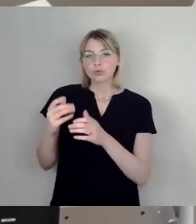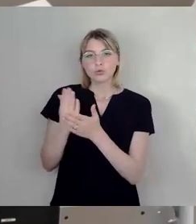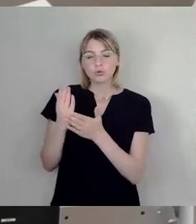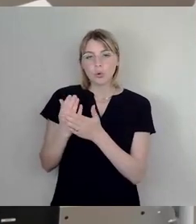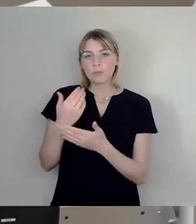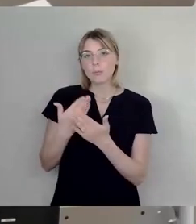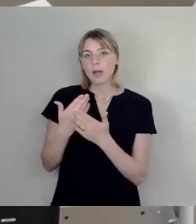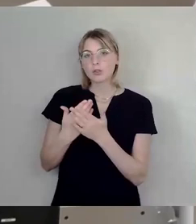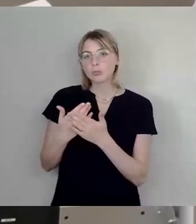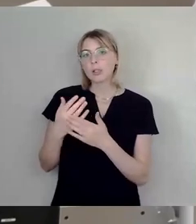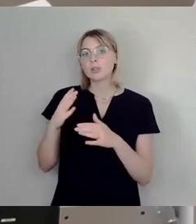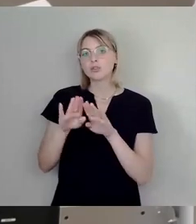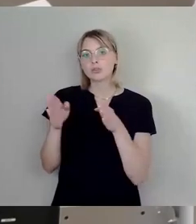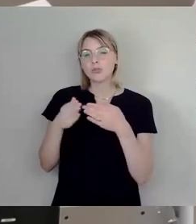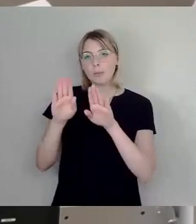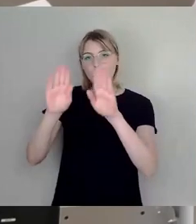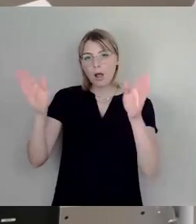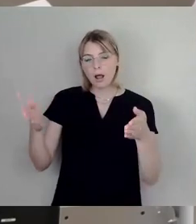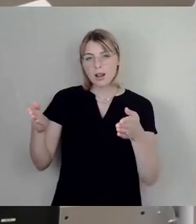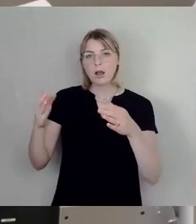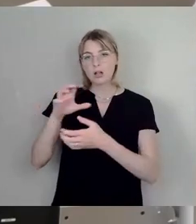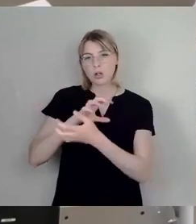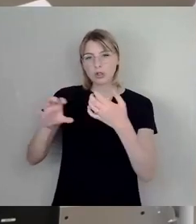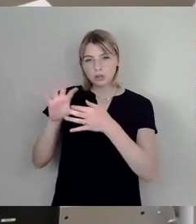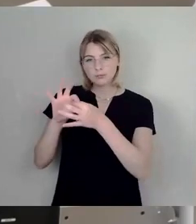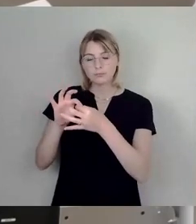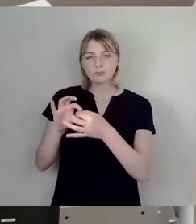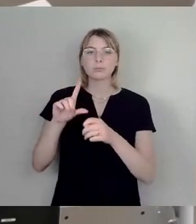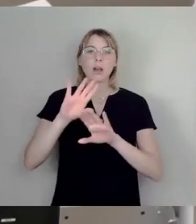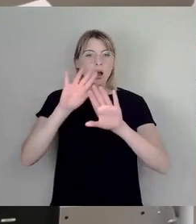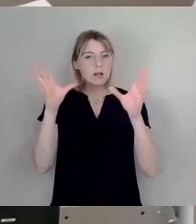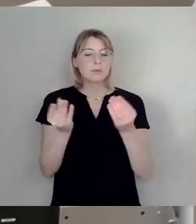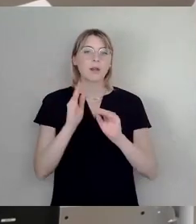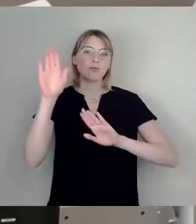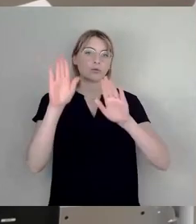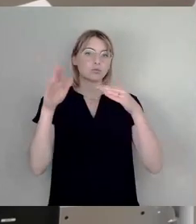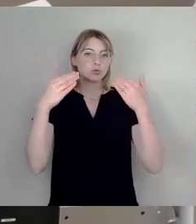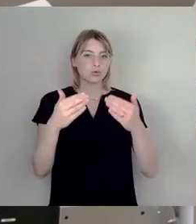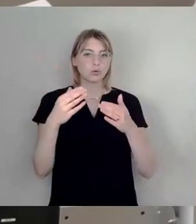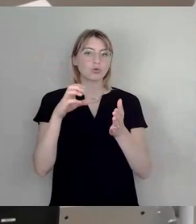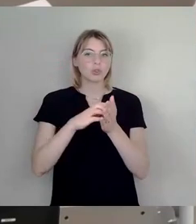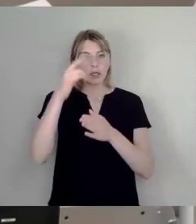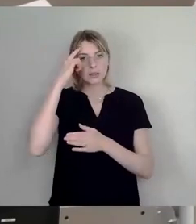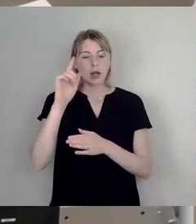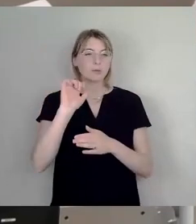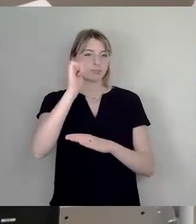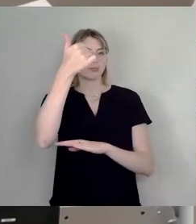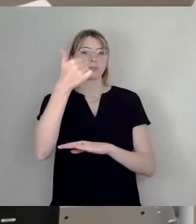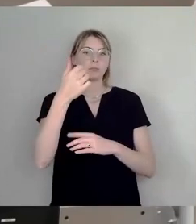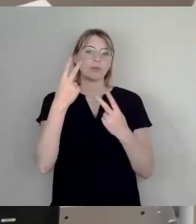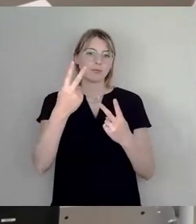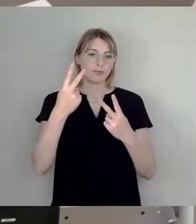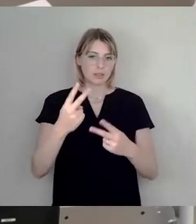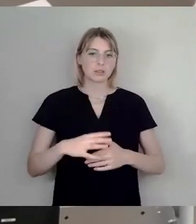angeht. Und das war wohl so das gesamte Votum des Stadtrates bisher an erster Stelle mit erster Priorität, diese Halle